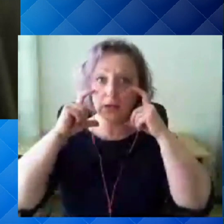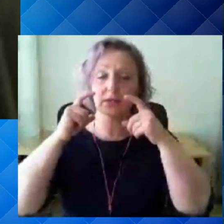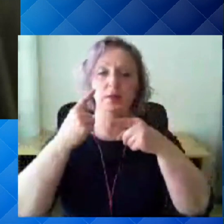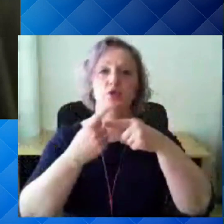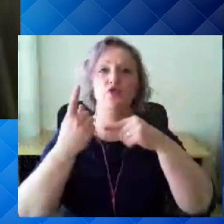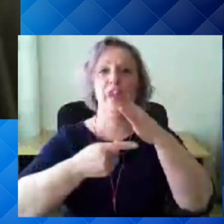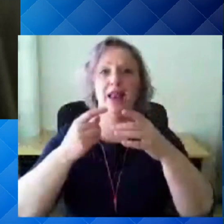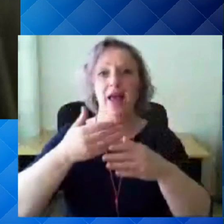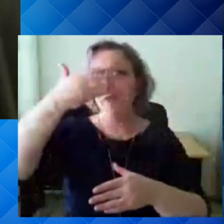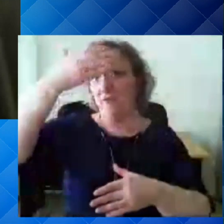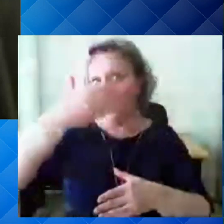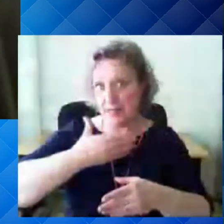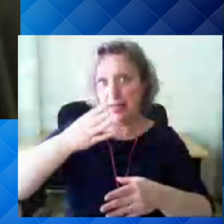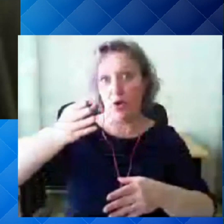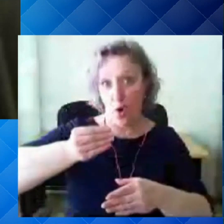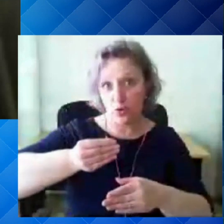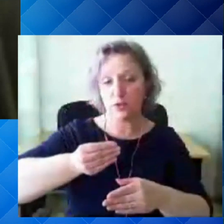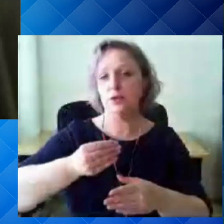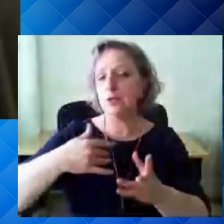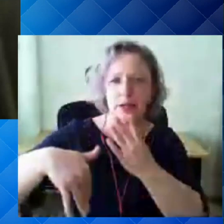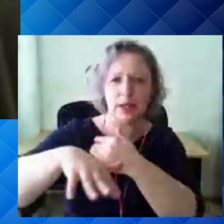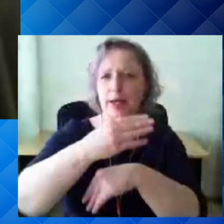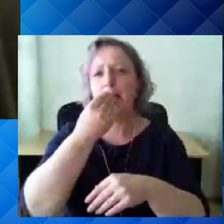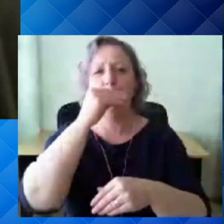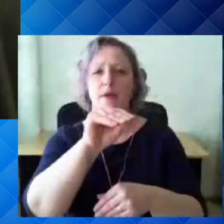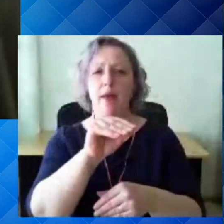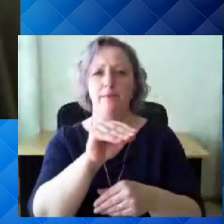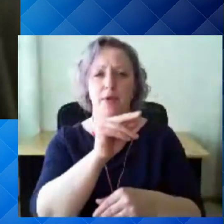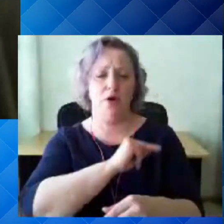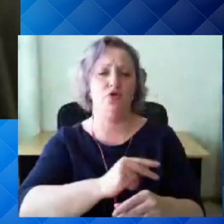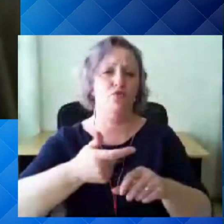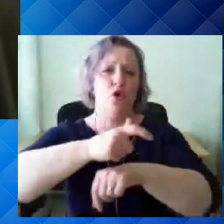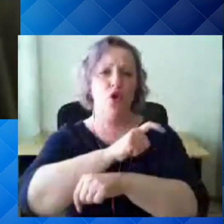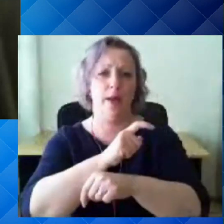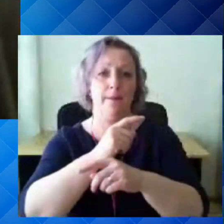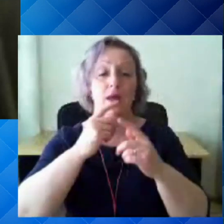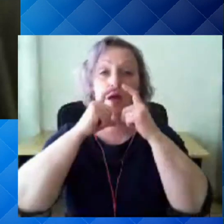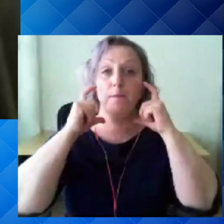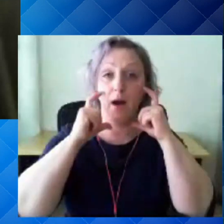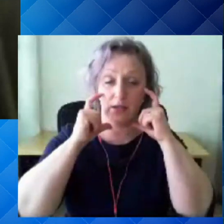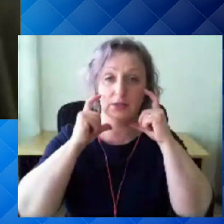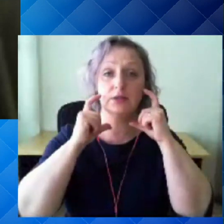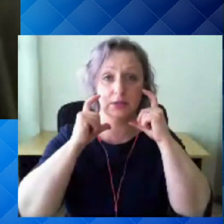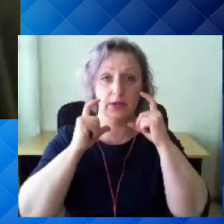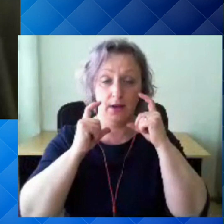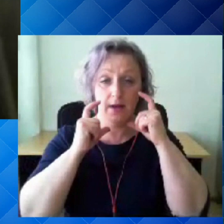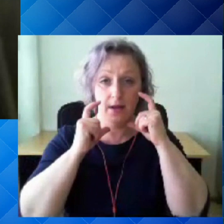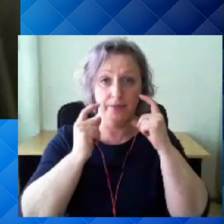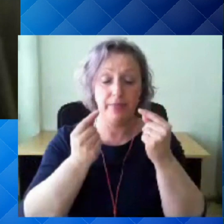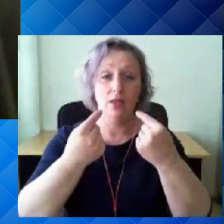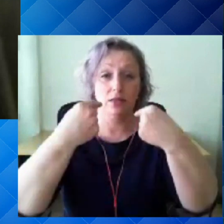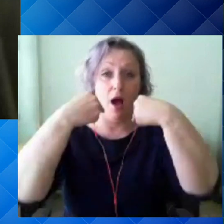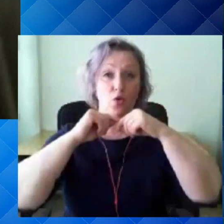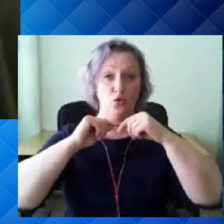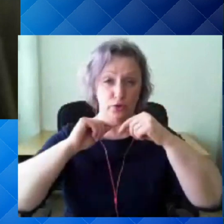loomulikult on kõige efektiivsem. Mask takistab siis nakkuses sisenemist suu ja